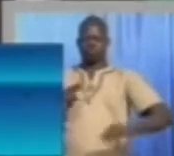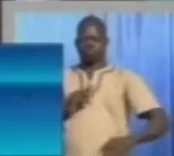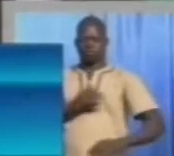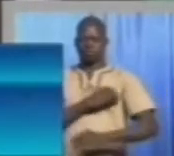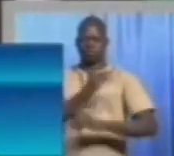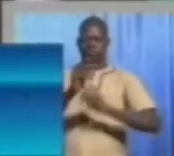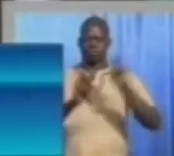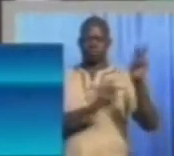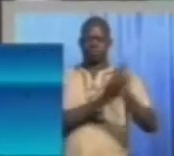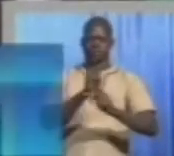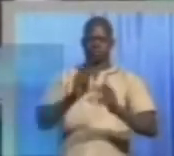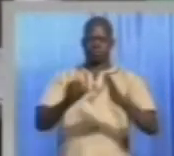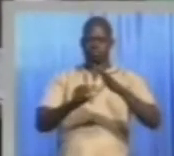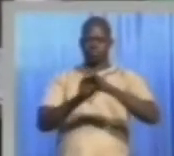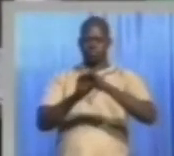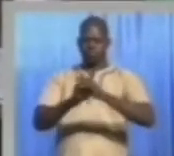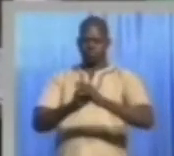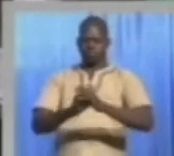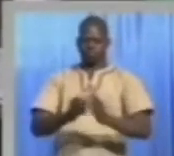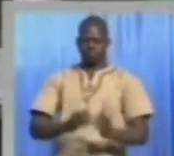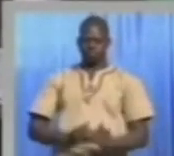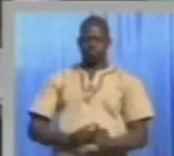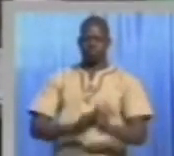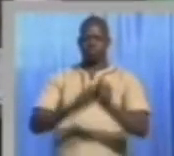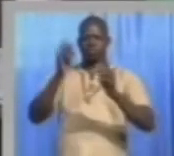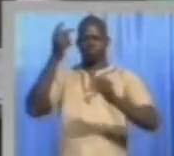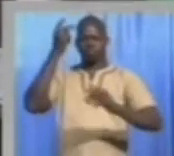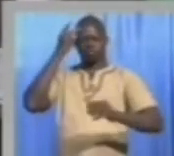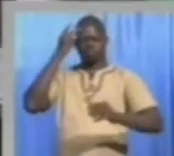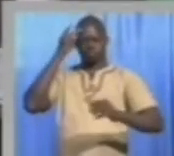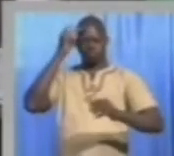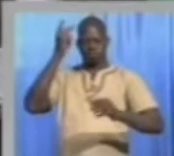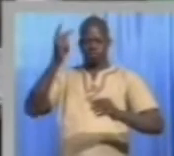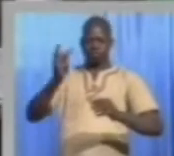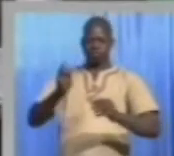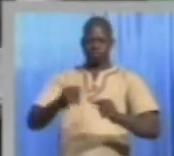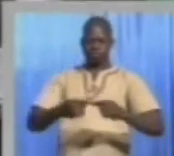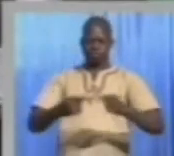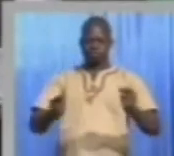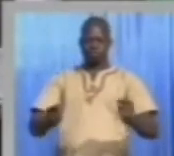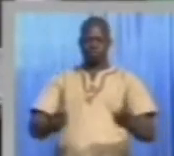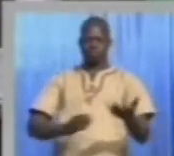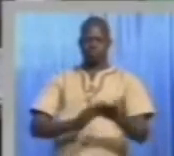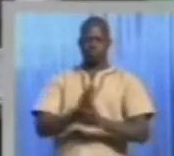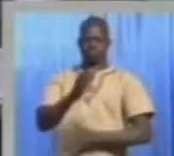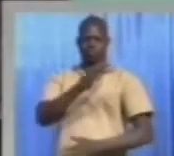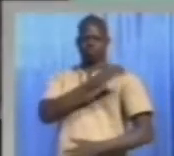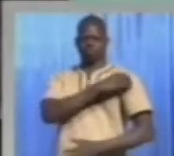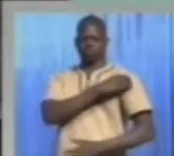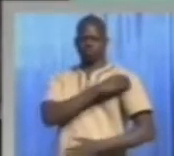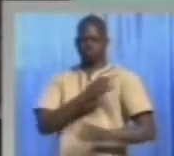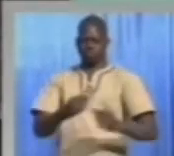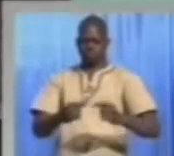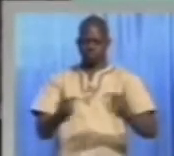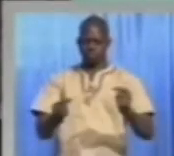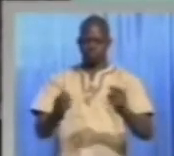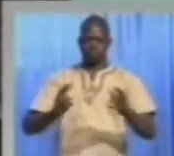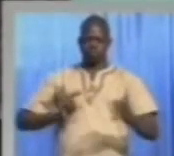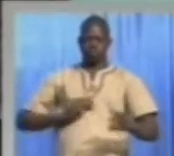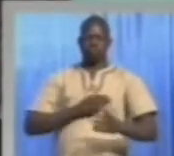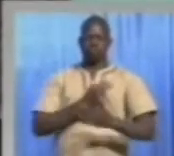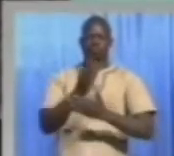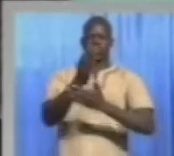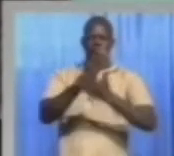sous la conduite des partis politiques de l'opposition affiliés au chef de file de l'opposition politique. Notre parti,